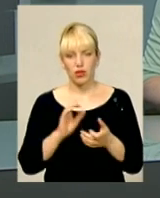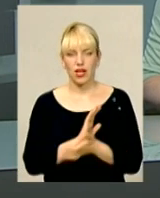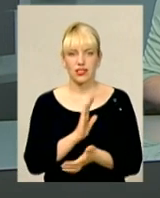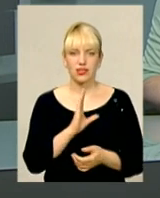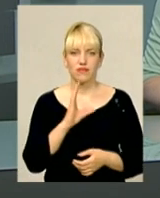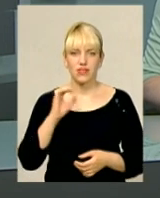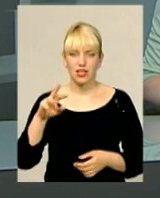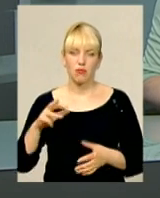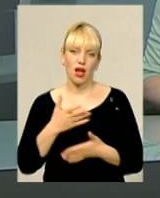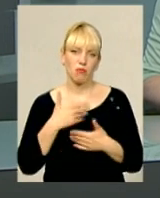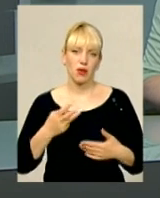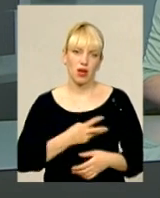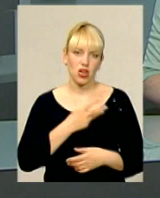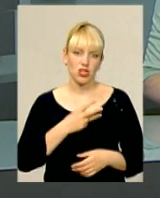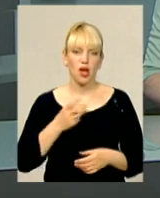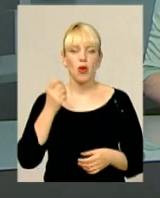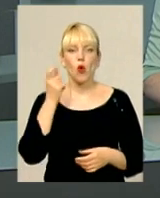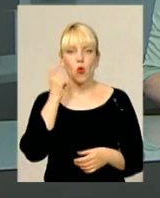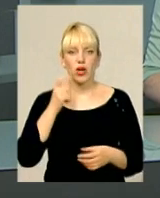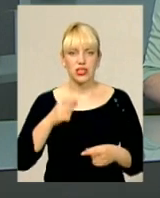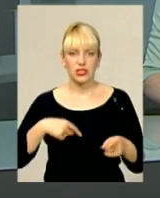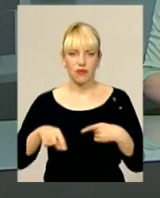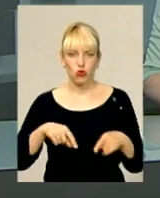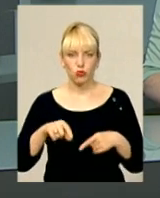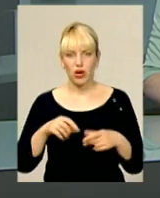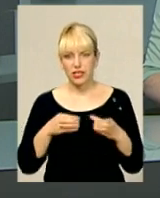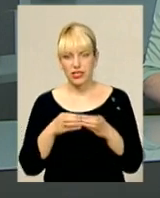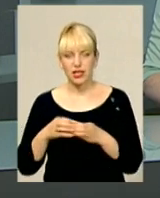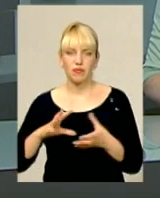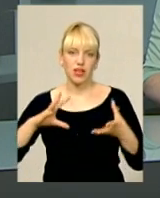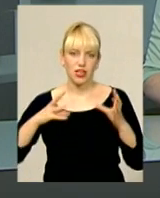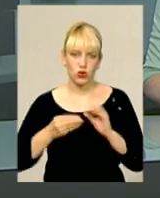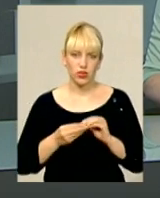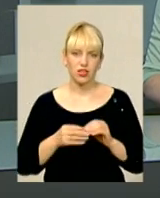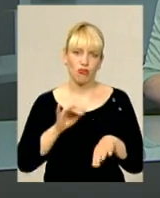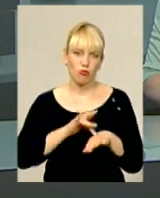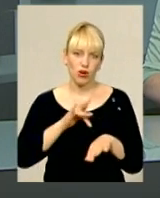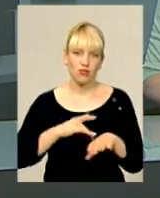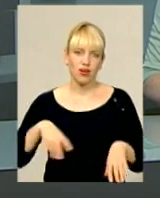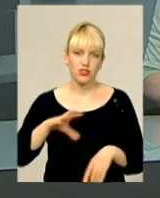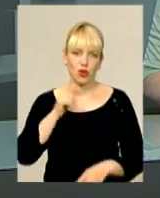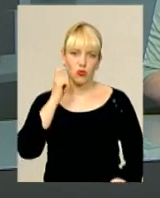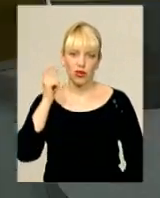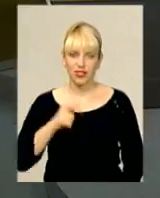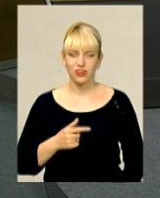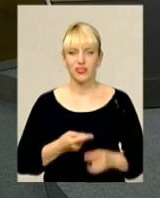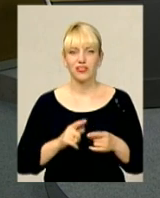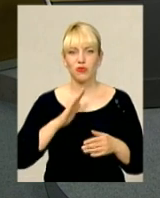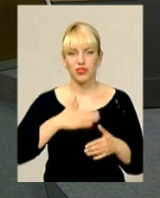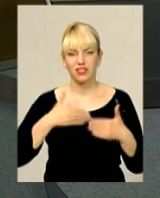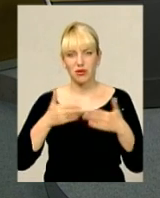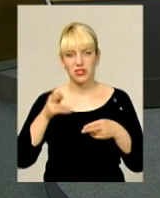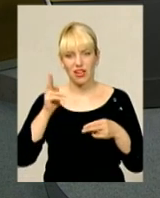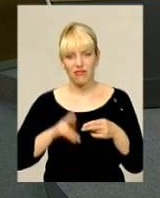всім. А ми бажаємо українським футболістам результативних матчів і вболіваємо за них усією країною. На цьому наш віпус